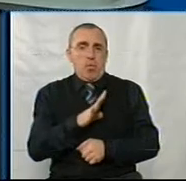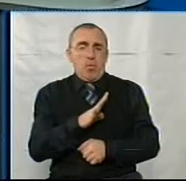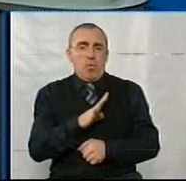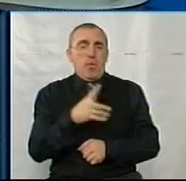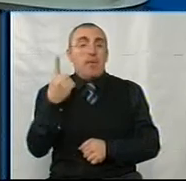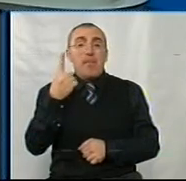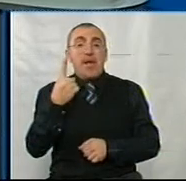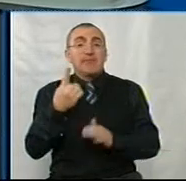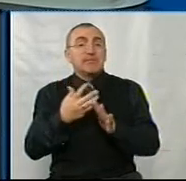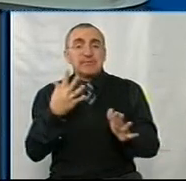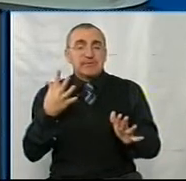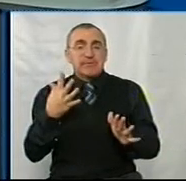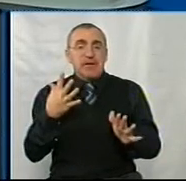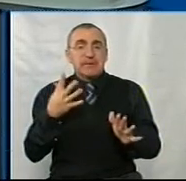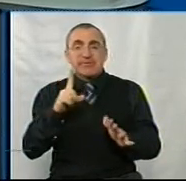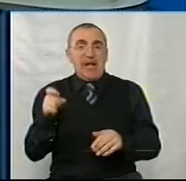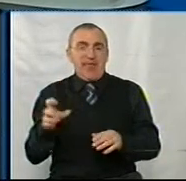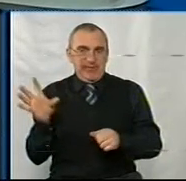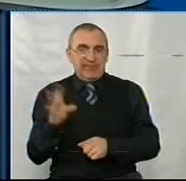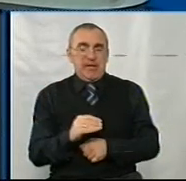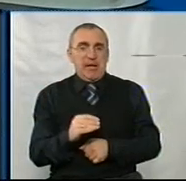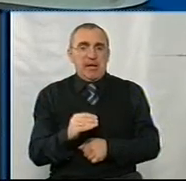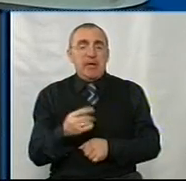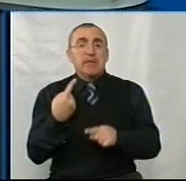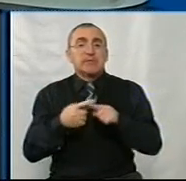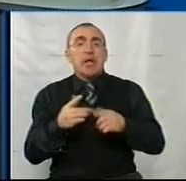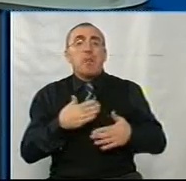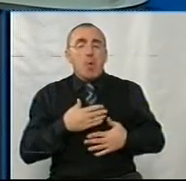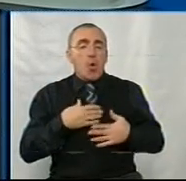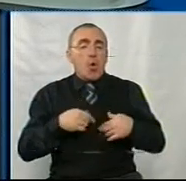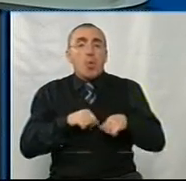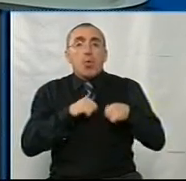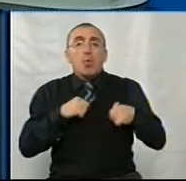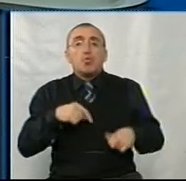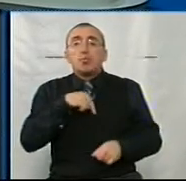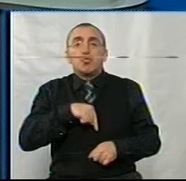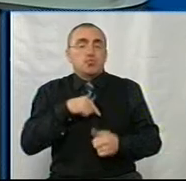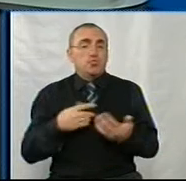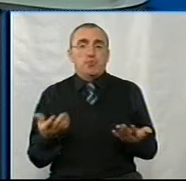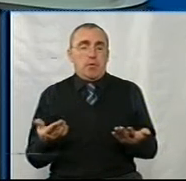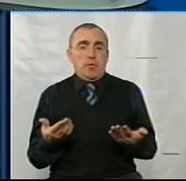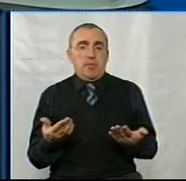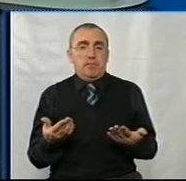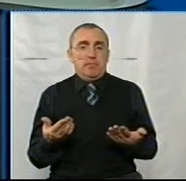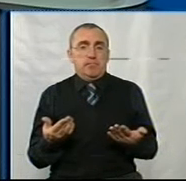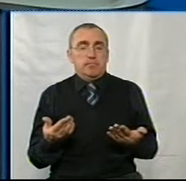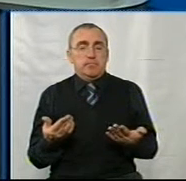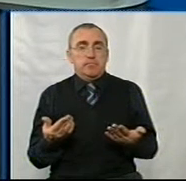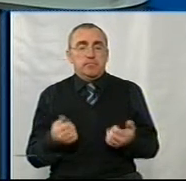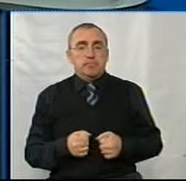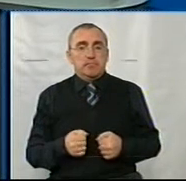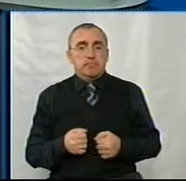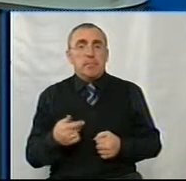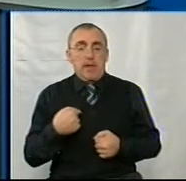Перш за все це я хочу сказати, що це моя душа, і це, як сказати,